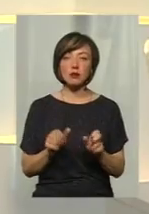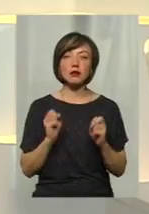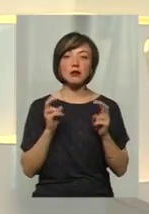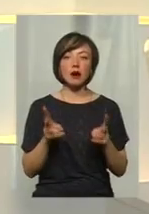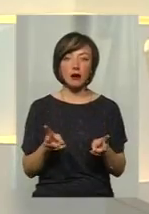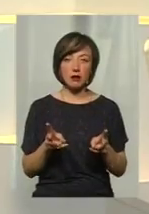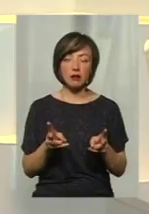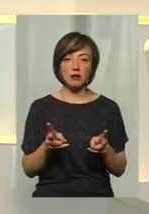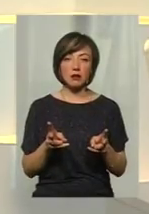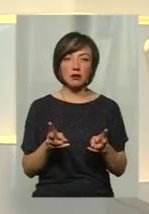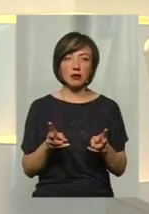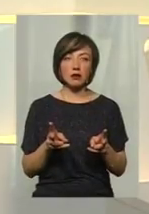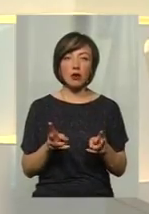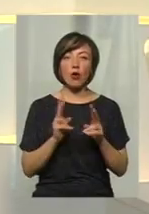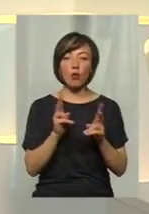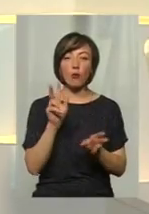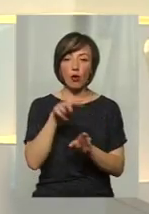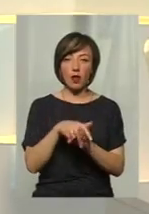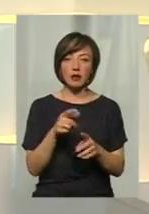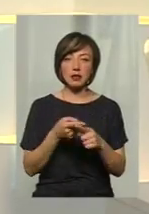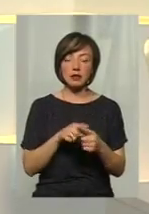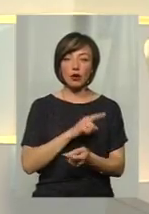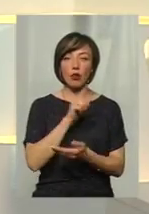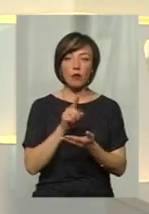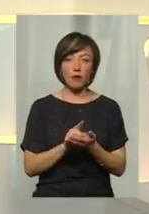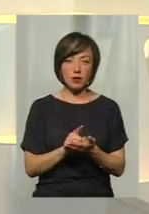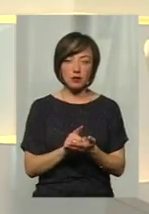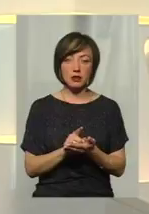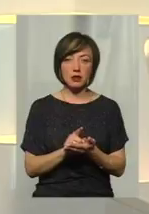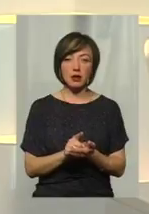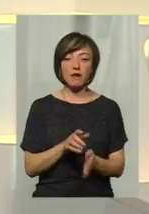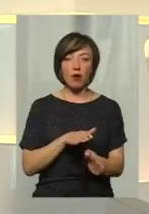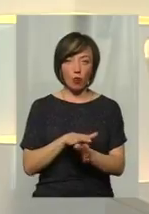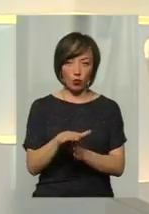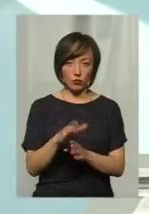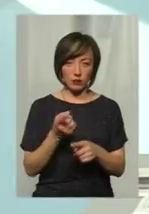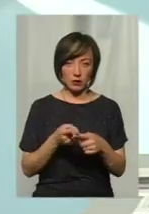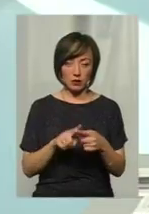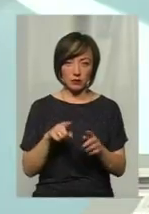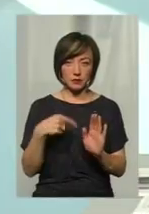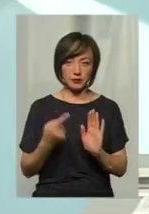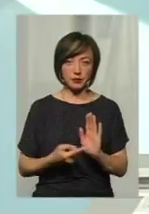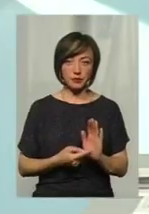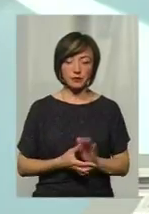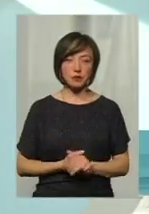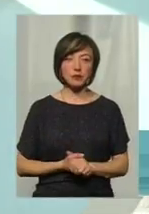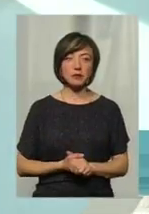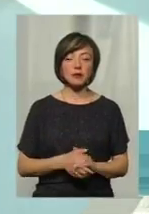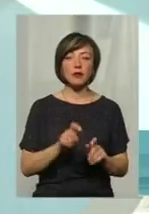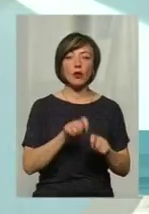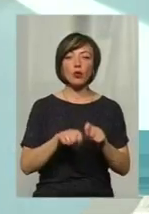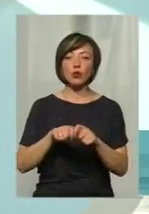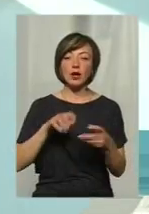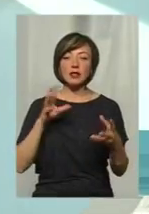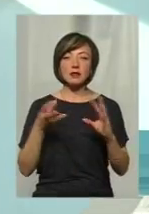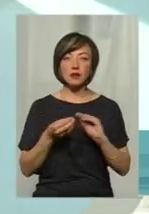ті, на кого покладені ці обов'язки, все ж таки виконують їх. Ну, контроль і звіт про